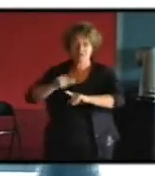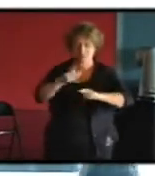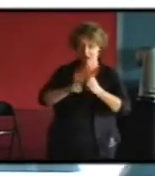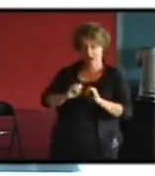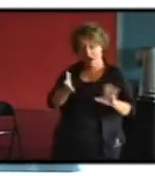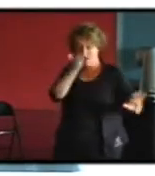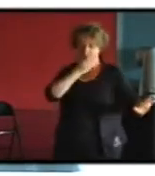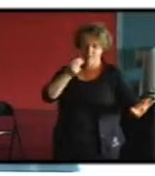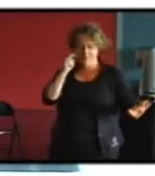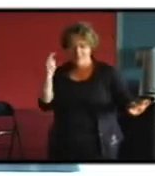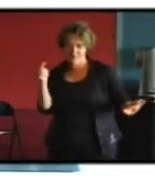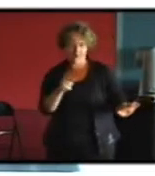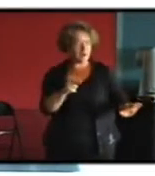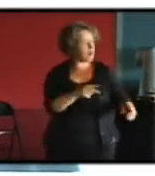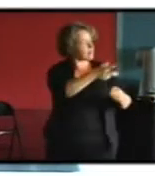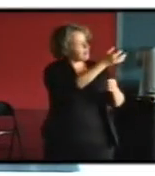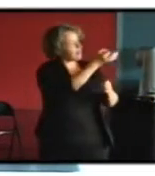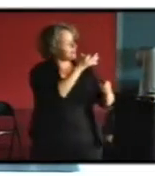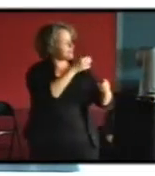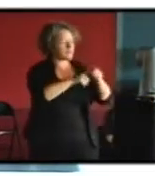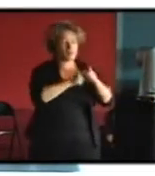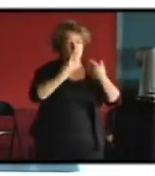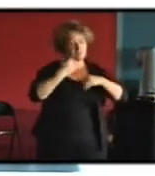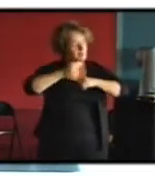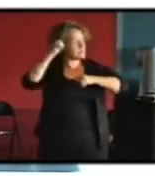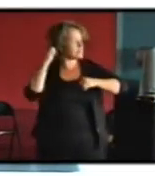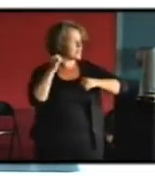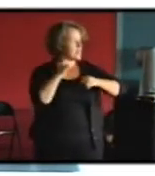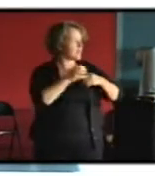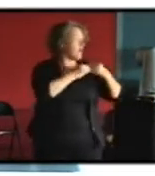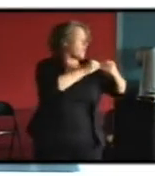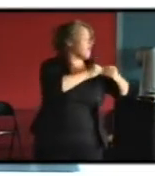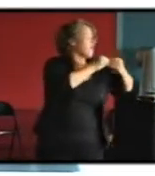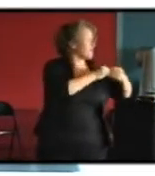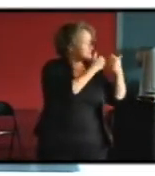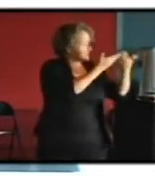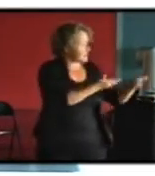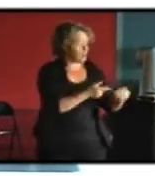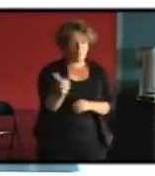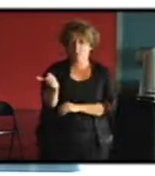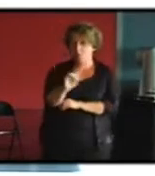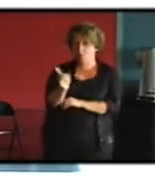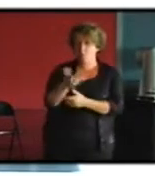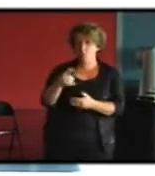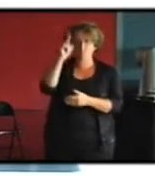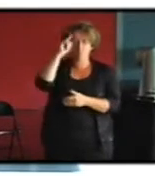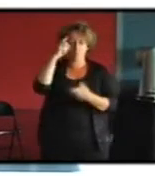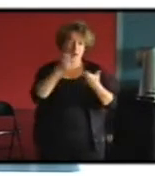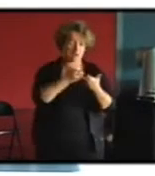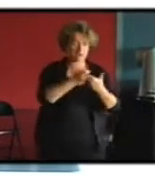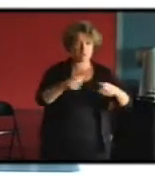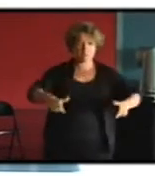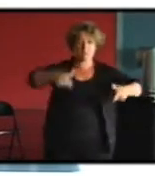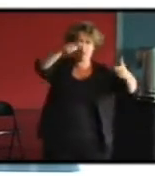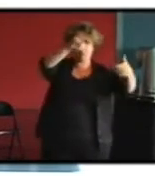oui la poésie des ruines vous allez nous faire le coup des romantiques au 19ème siècle ben non parce que la ruine à laquelle on ne se touche pas au bout de 20 ans c'est un tas